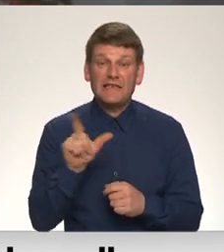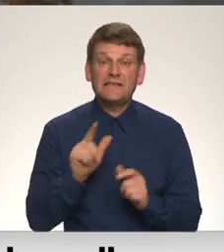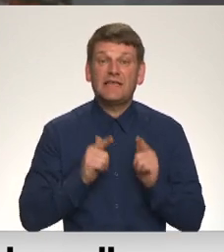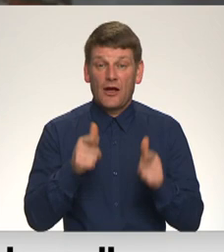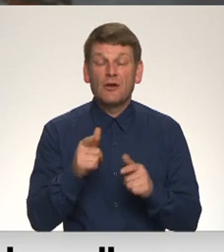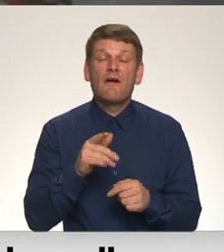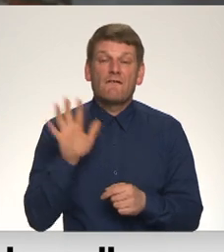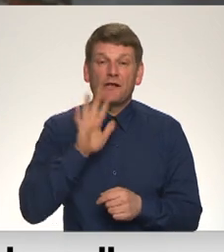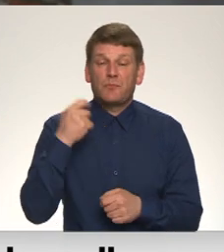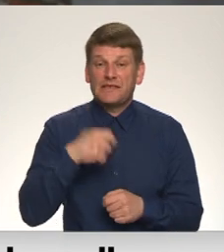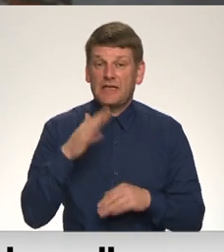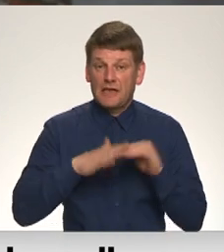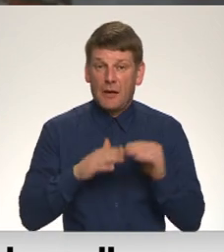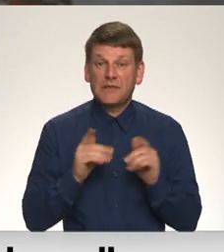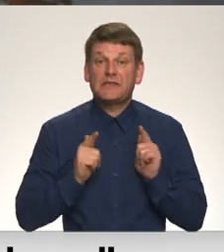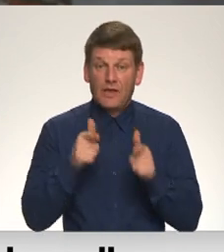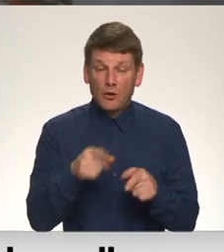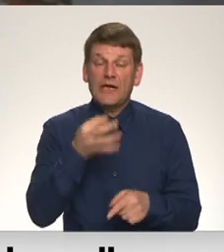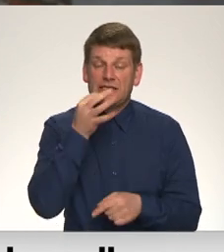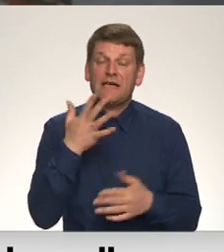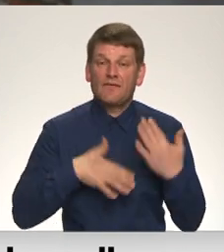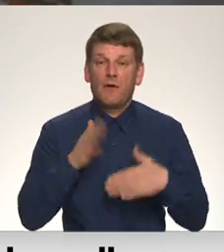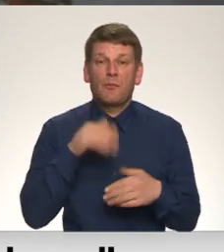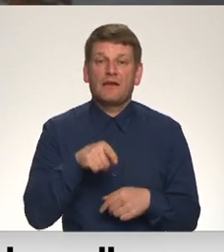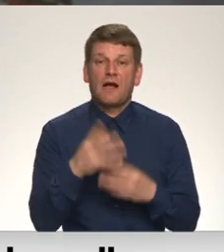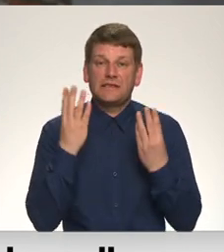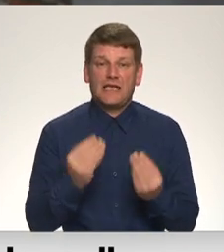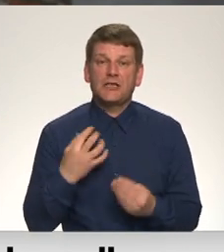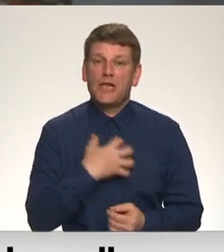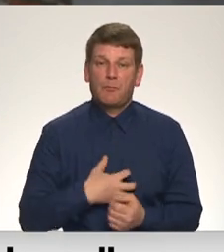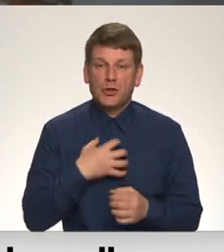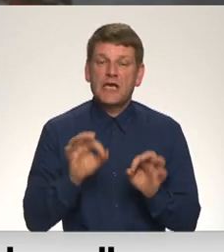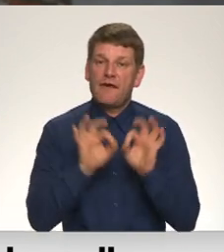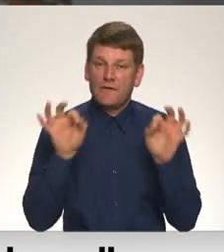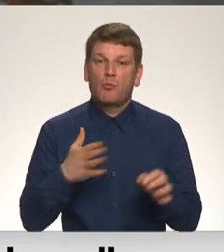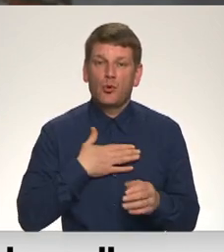valsts prezident amatā arī izteica vēlmi par šādas dienas nepieciešamību ieviešanu mūsu kalendārā.